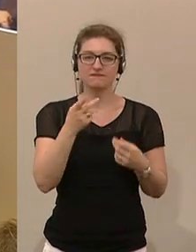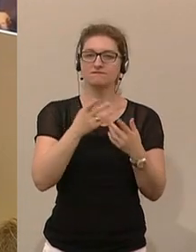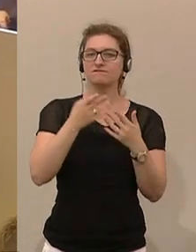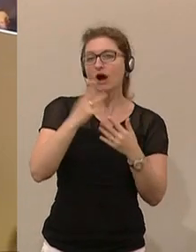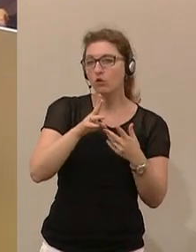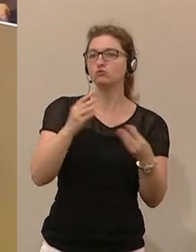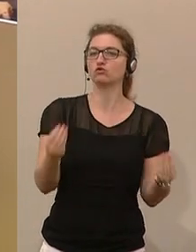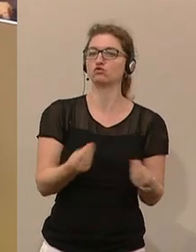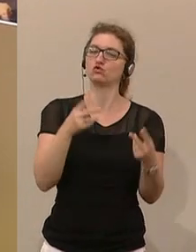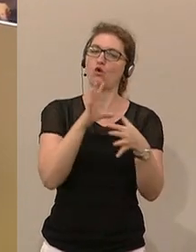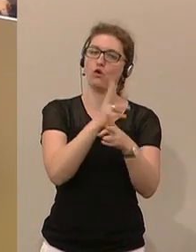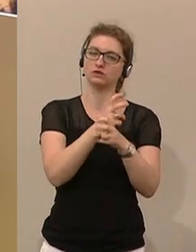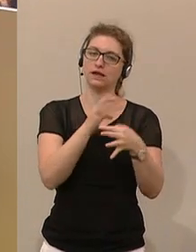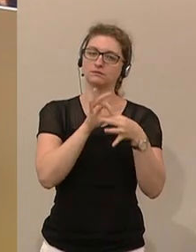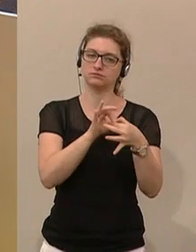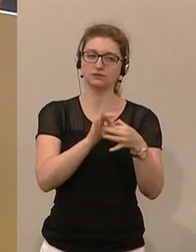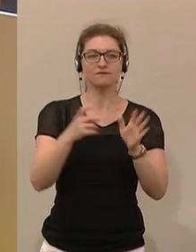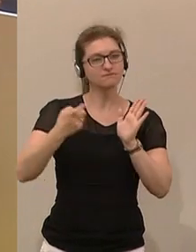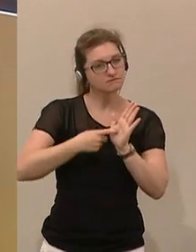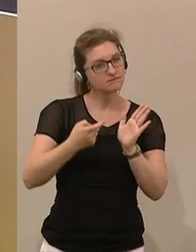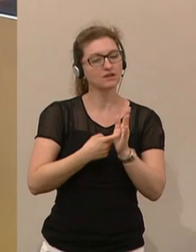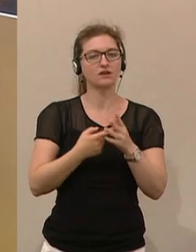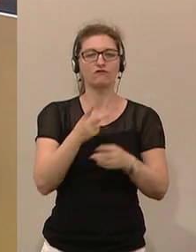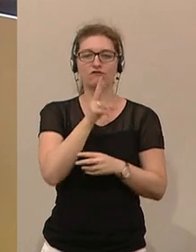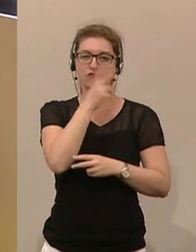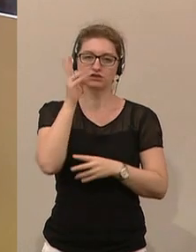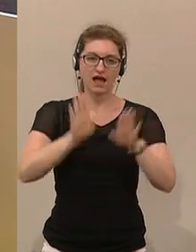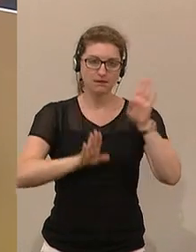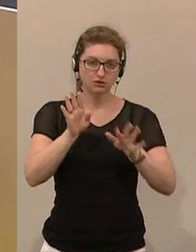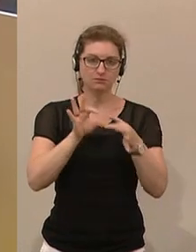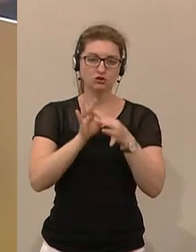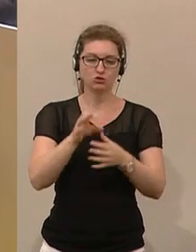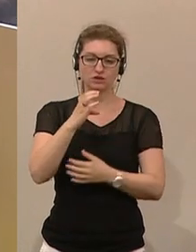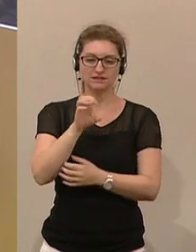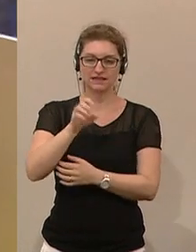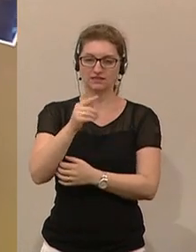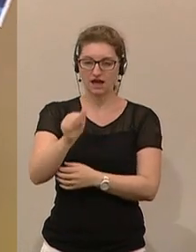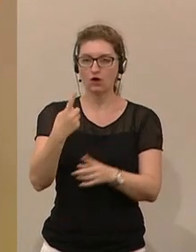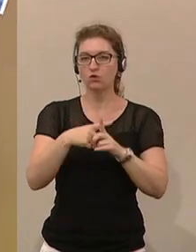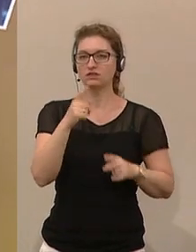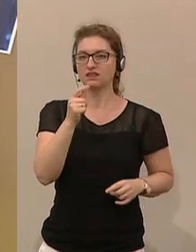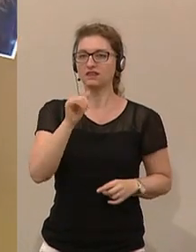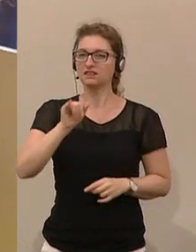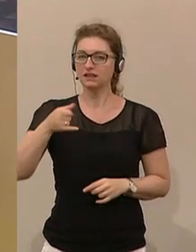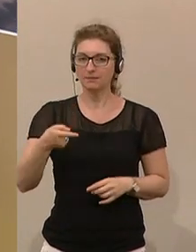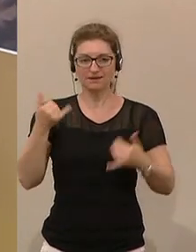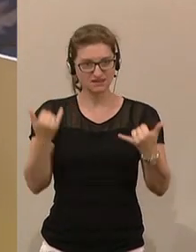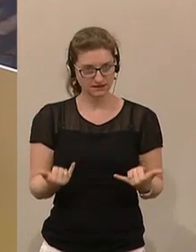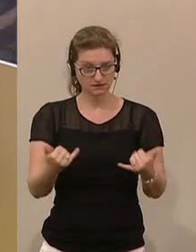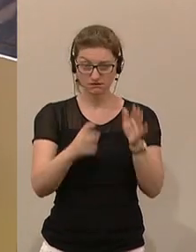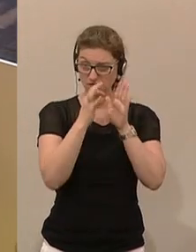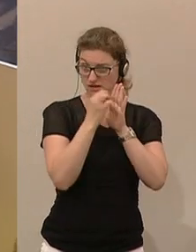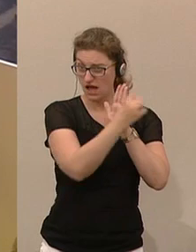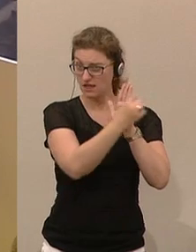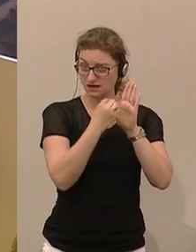geht, verbindliche Volksabstimmung zu CETA und TTIP jetzt. Gehen wir es Zeile für Zeile durch.